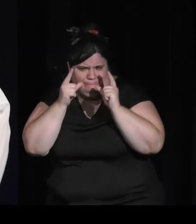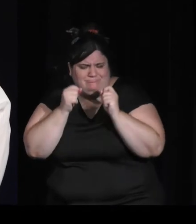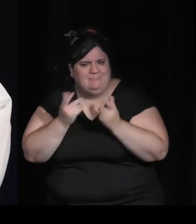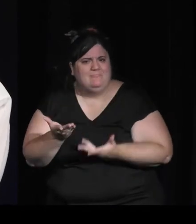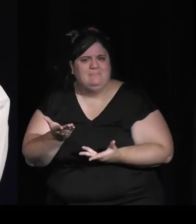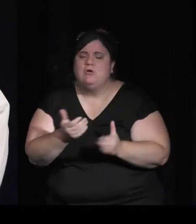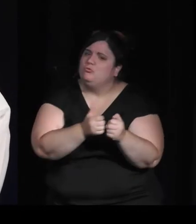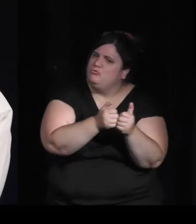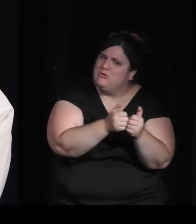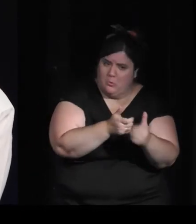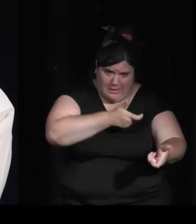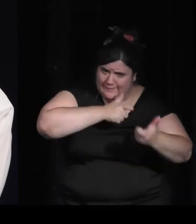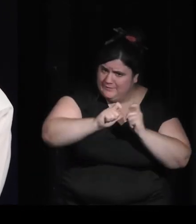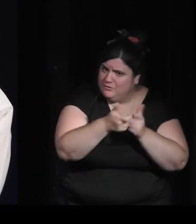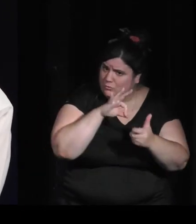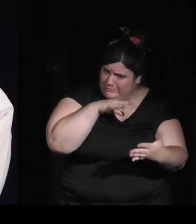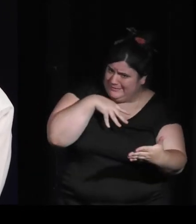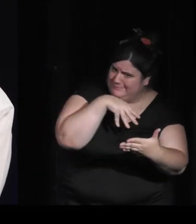vidéo, malgré l'interaction,